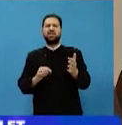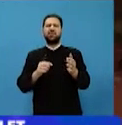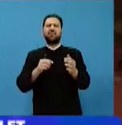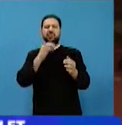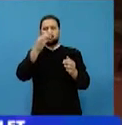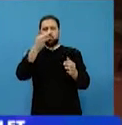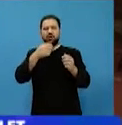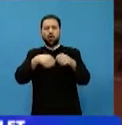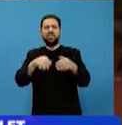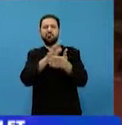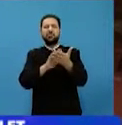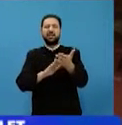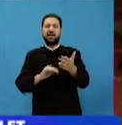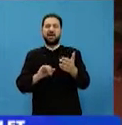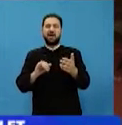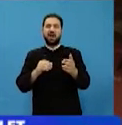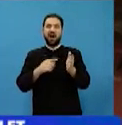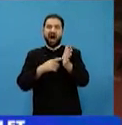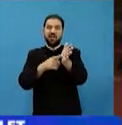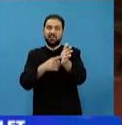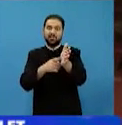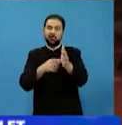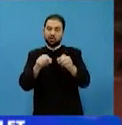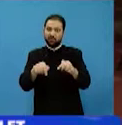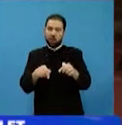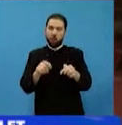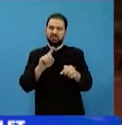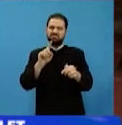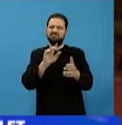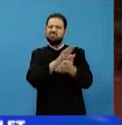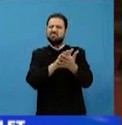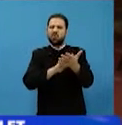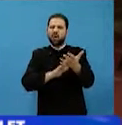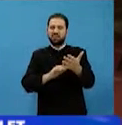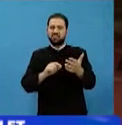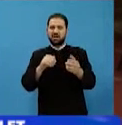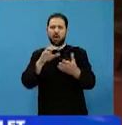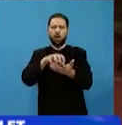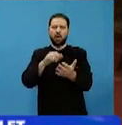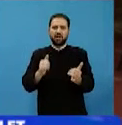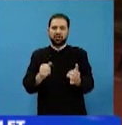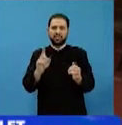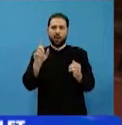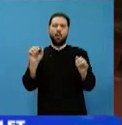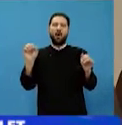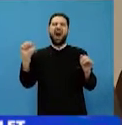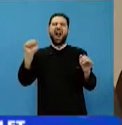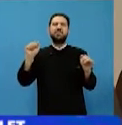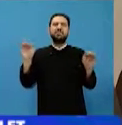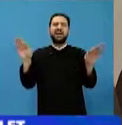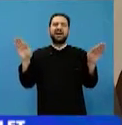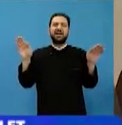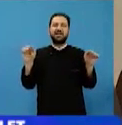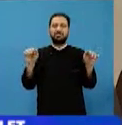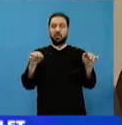Iar dacă vei întreba o albină ai văzut vreo necurăție în locul acesta, ea îți va spune necurăție? Nu, nu am văzut